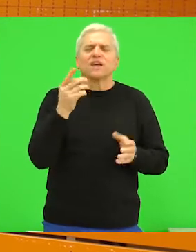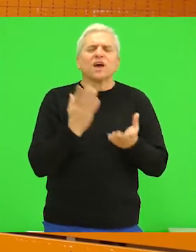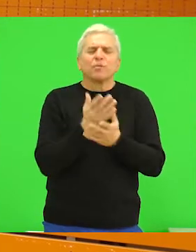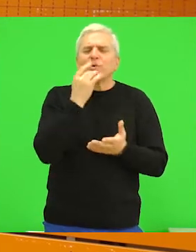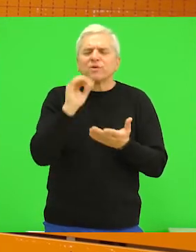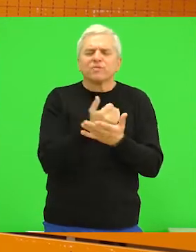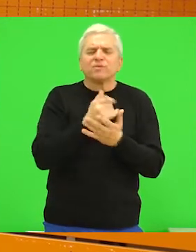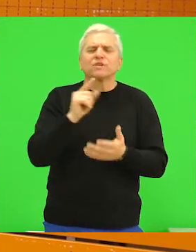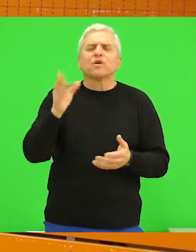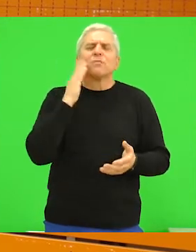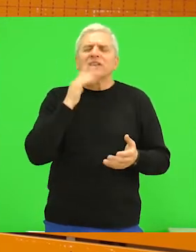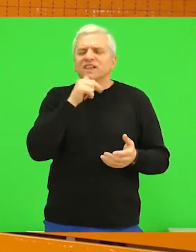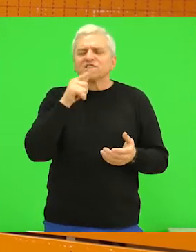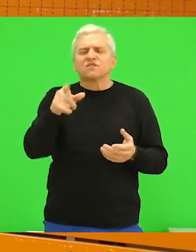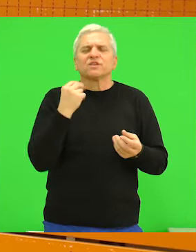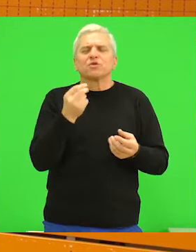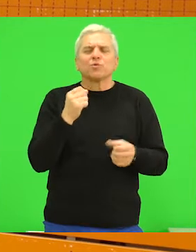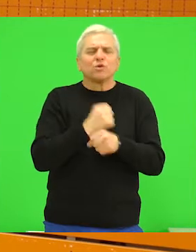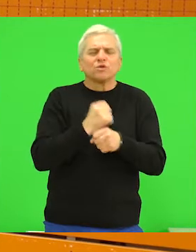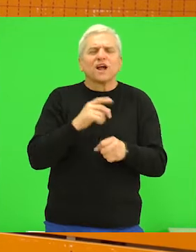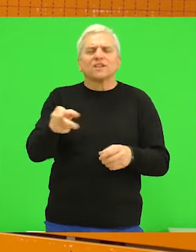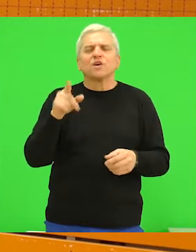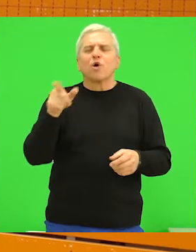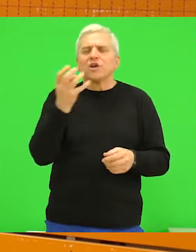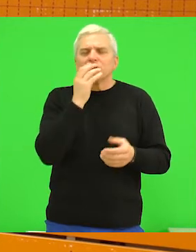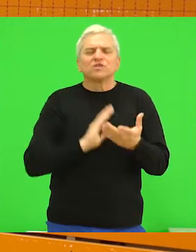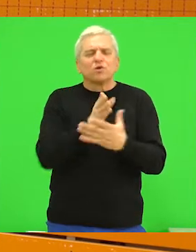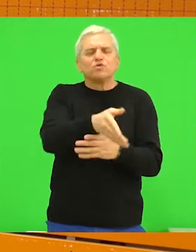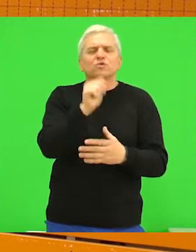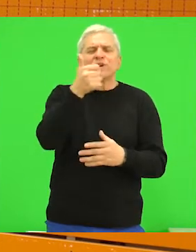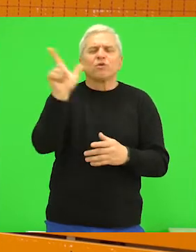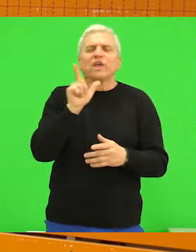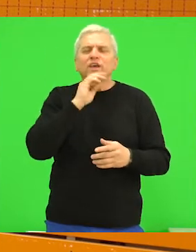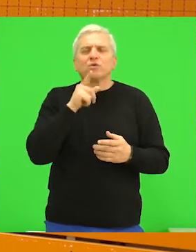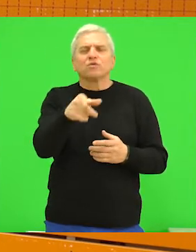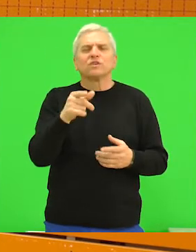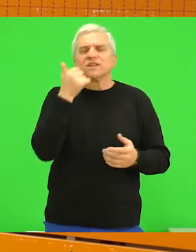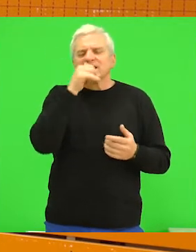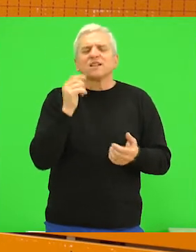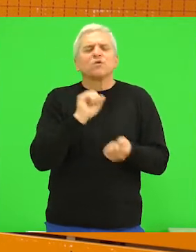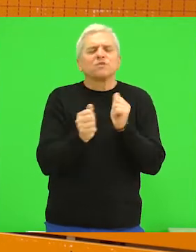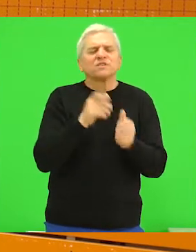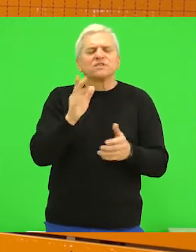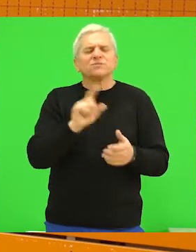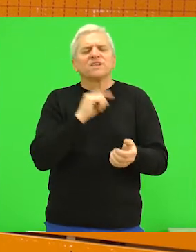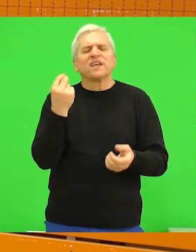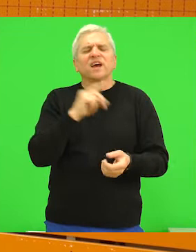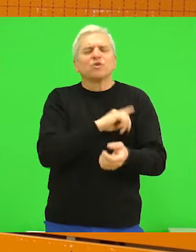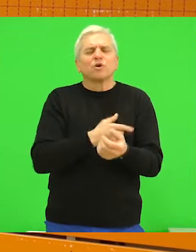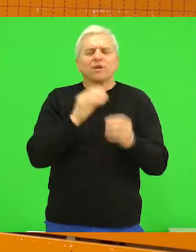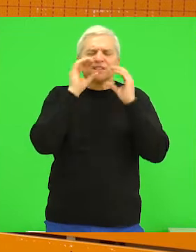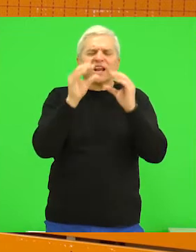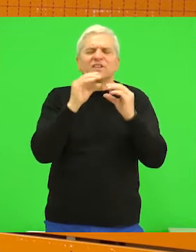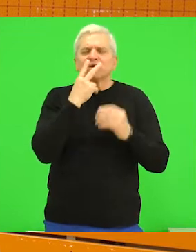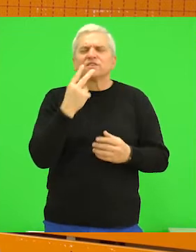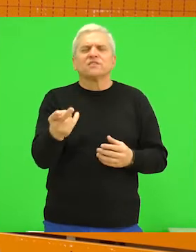uspehe. Sigurno je to moj kolega Batinica dobro sve namestio i oni hoće da uđe u prvu ligu. Tako da utakmice će biti sigurno